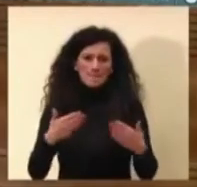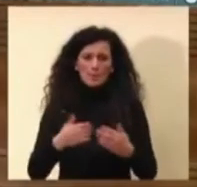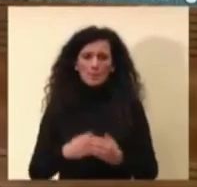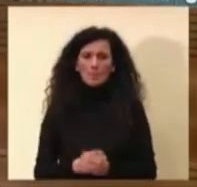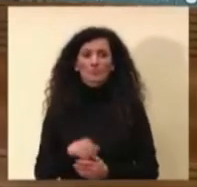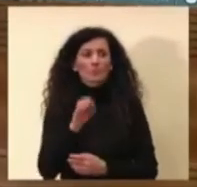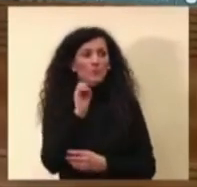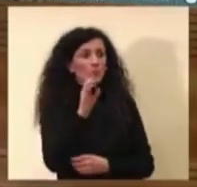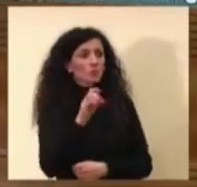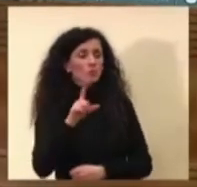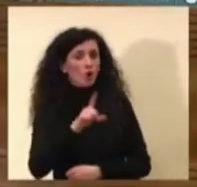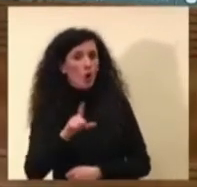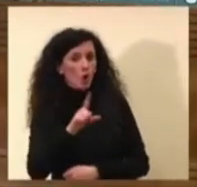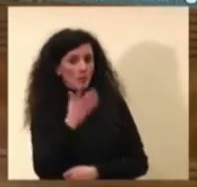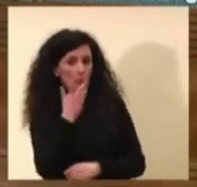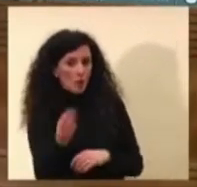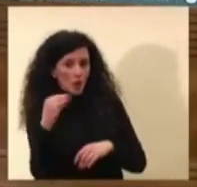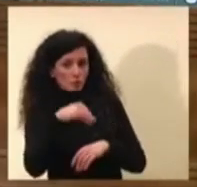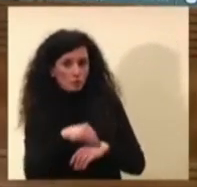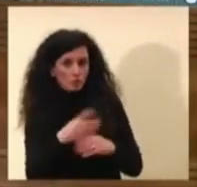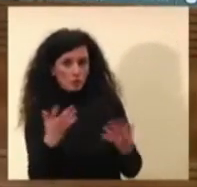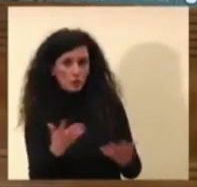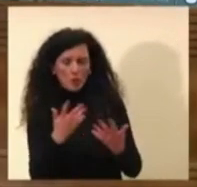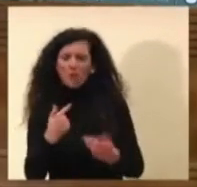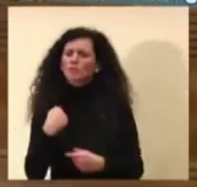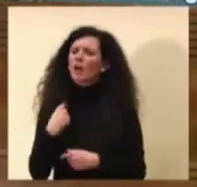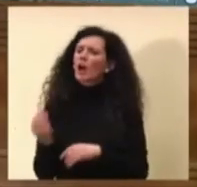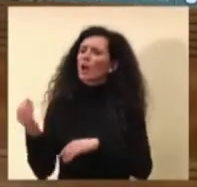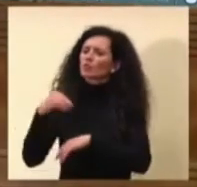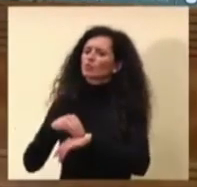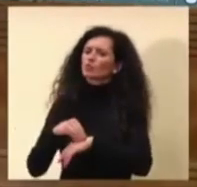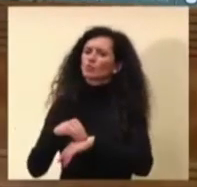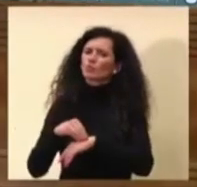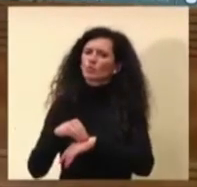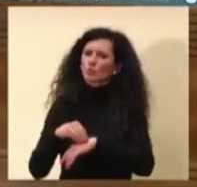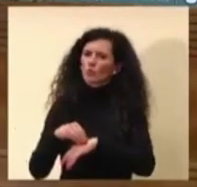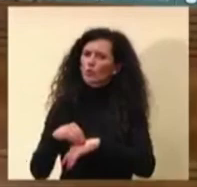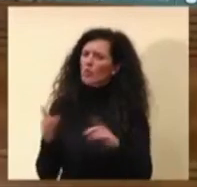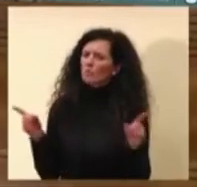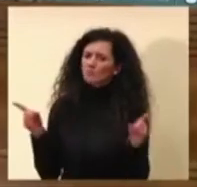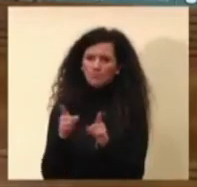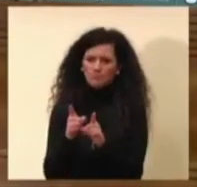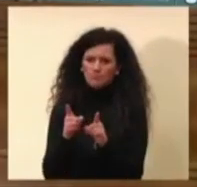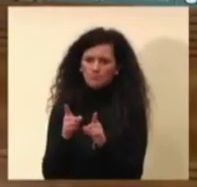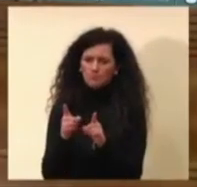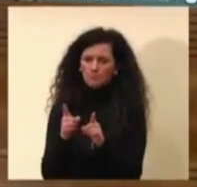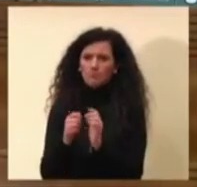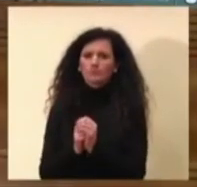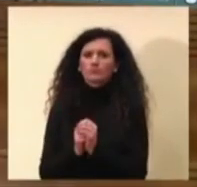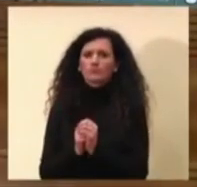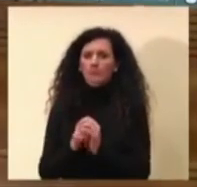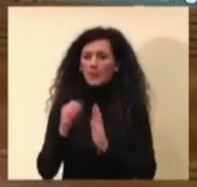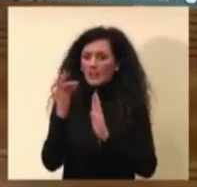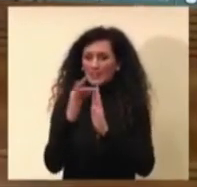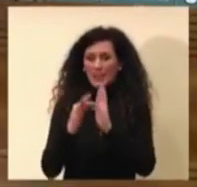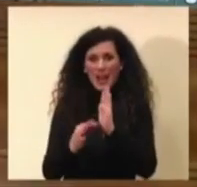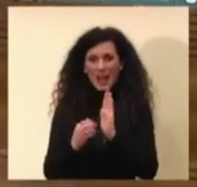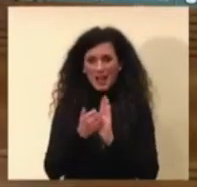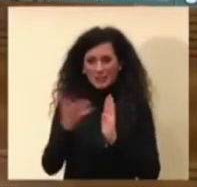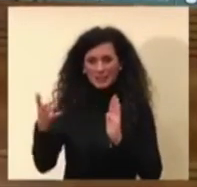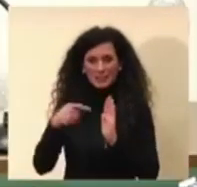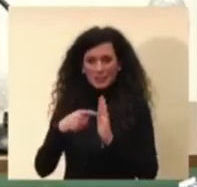aggiungere qualcosa No, aggiungo solamente che i dati che oggi abbiamo a